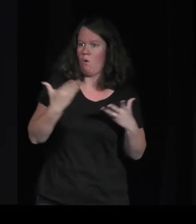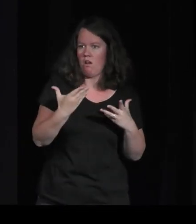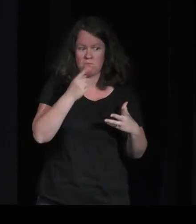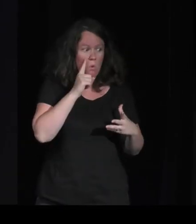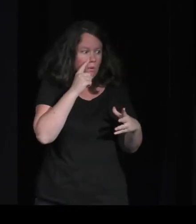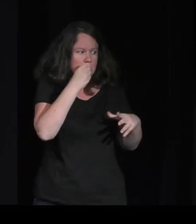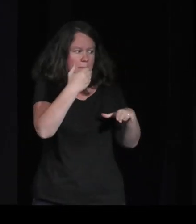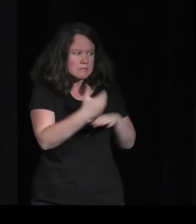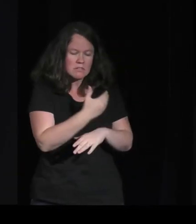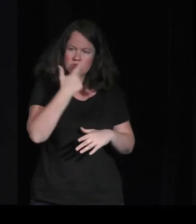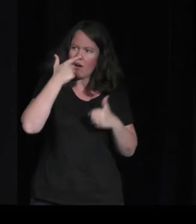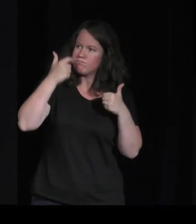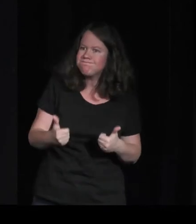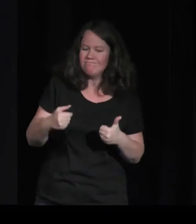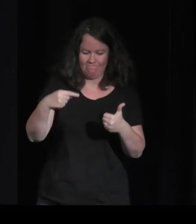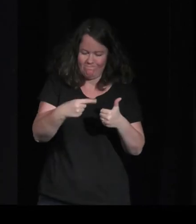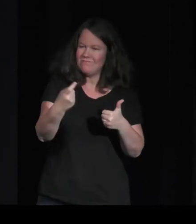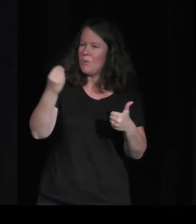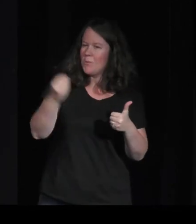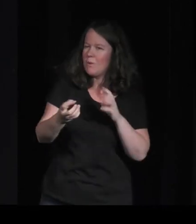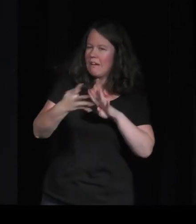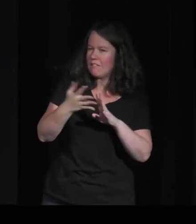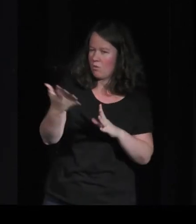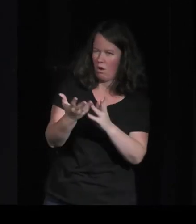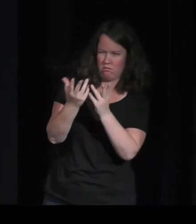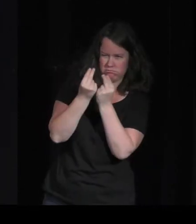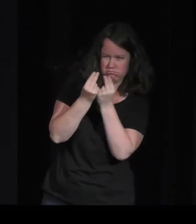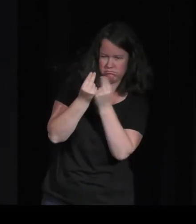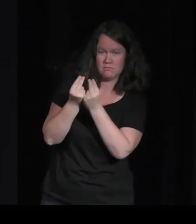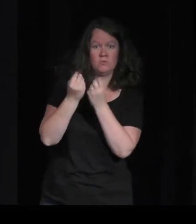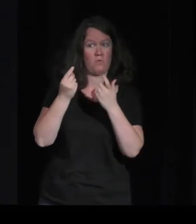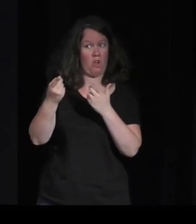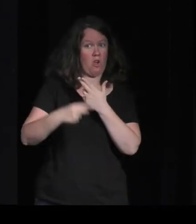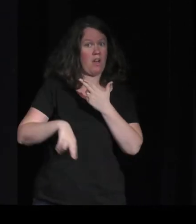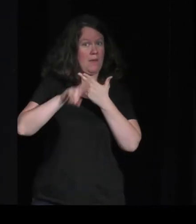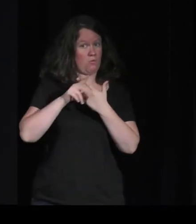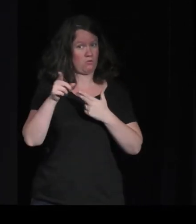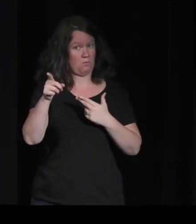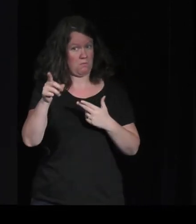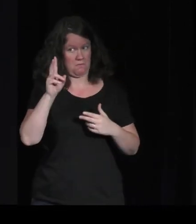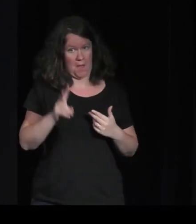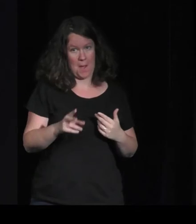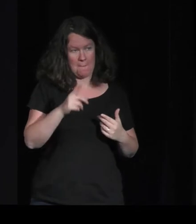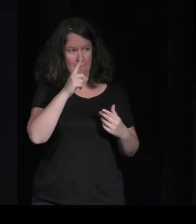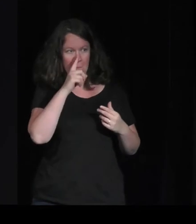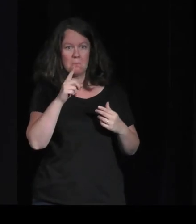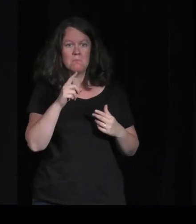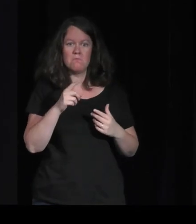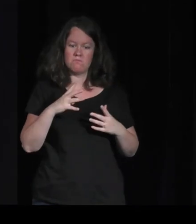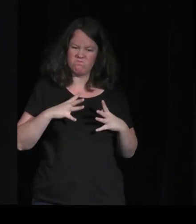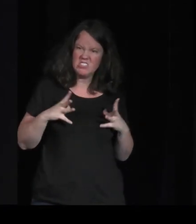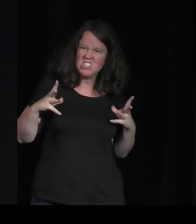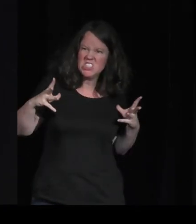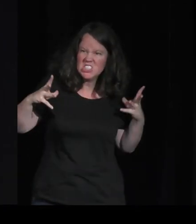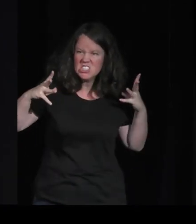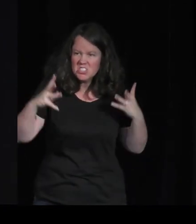Et en fait, dans ces questions-là, on avait très souvent des descriptions d'engagement très faible, c'est-à de gens, alors par